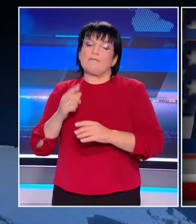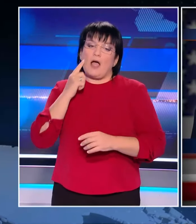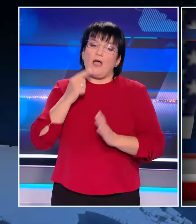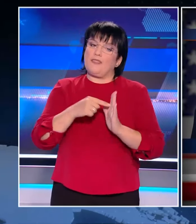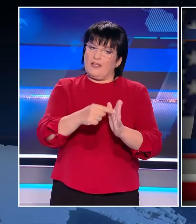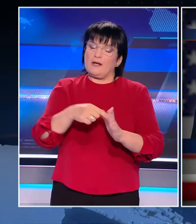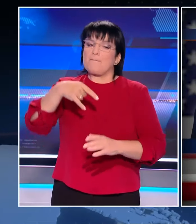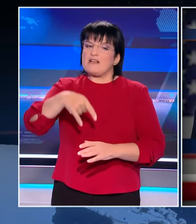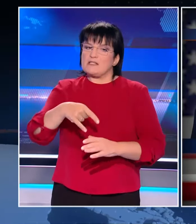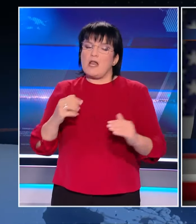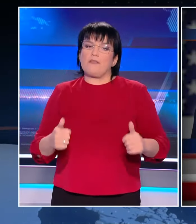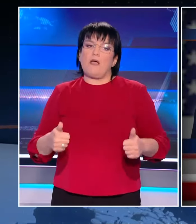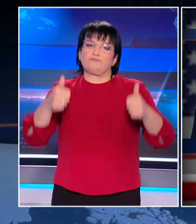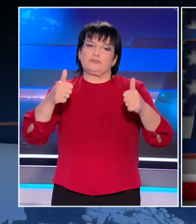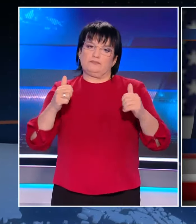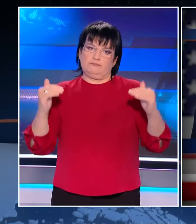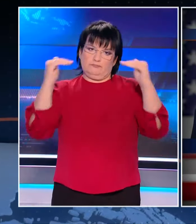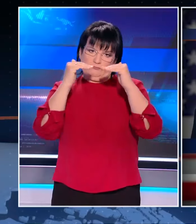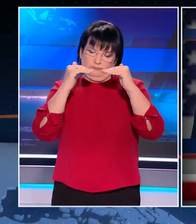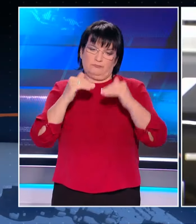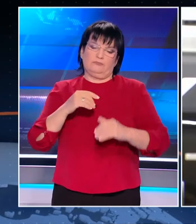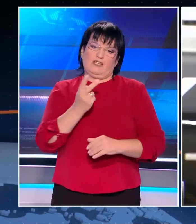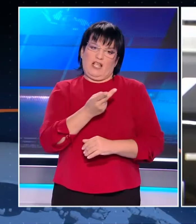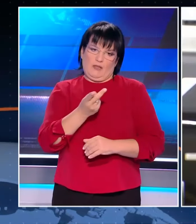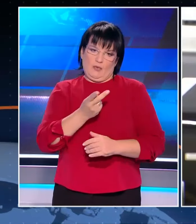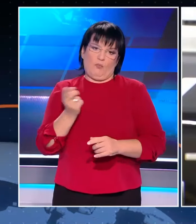Πανεπιστημίου Σάφοκ δίνουν ισόπαλους στους δύο υποψήφιους στην Πενσιλβάνια.